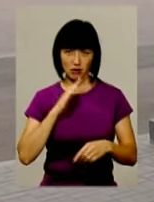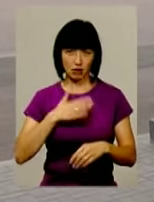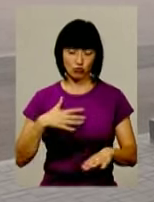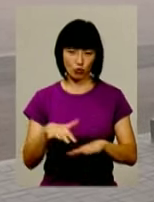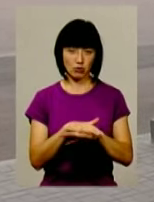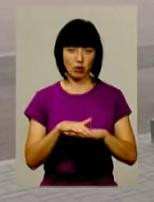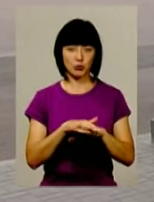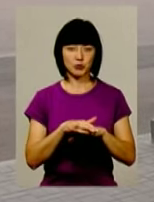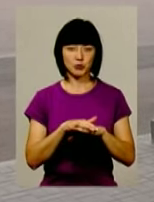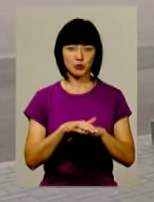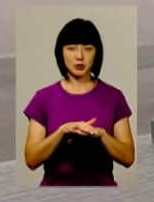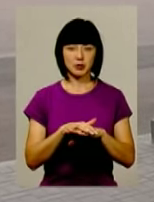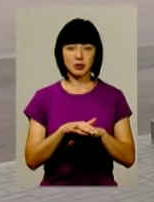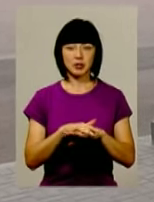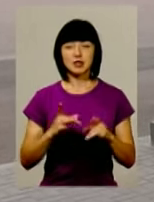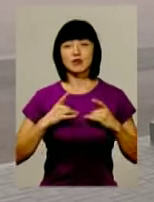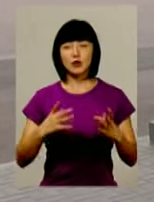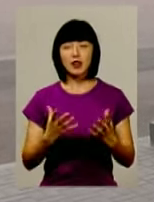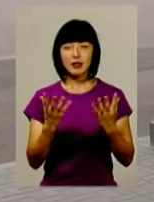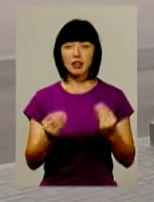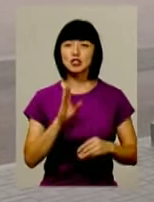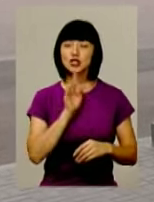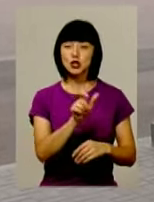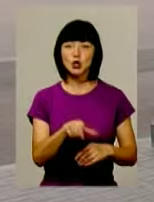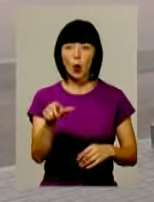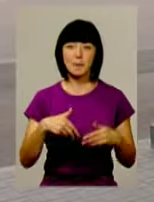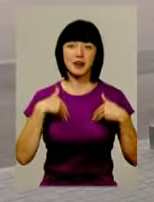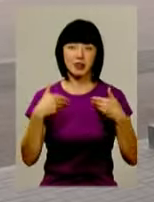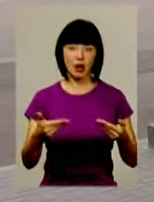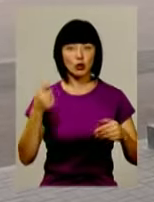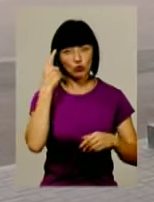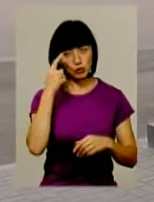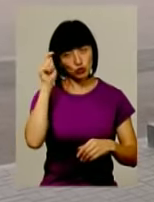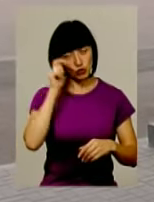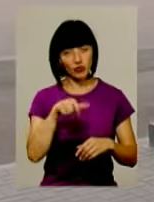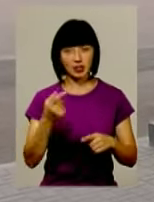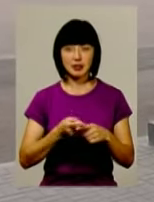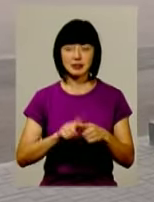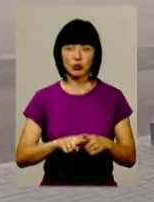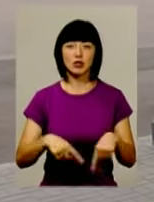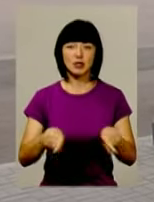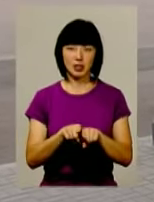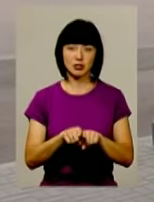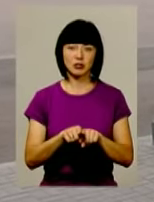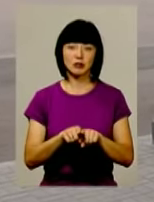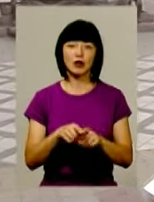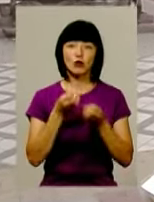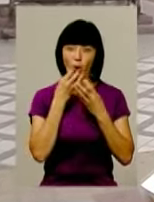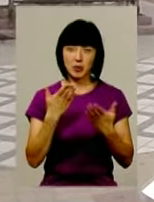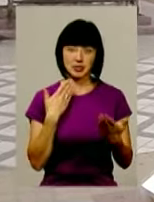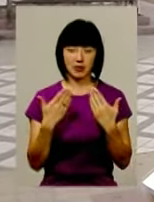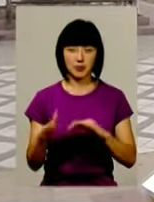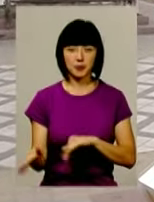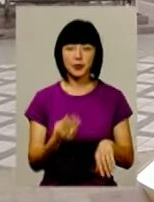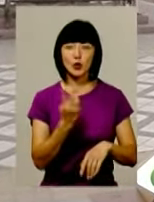народу, як відсвяткувати День жінок, привітати їх. Я думаю, що чоловіки до цього теж позитивно ставляться. Друге